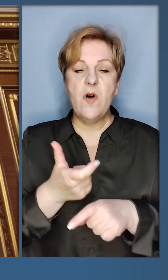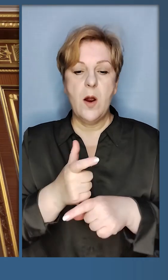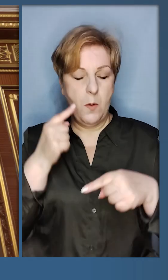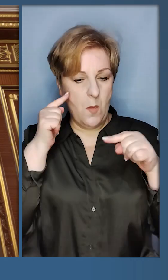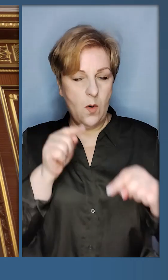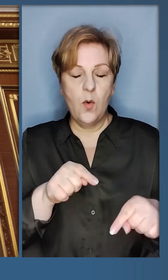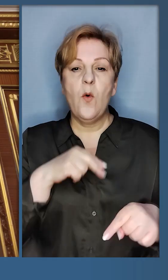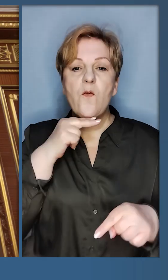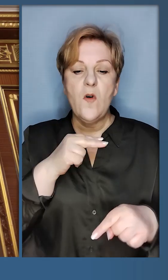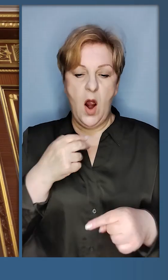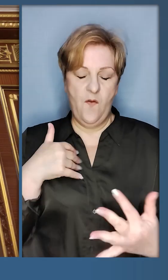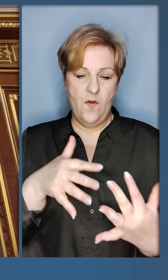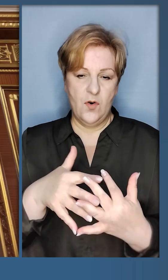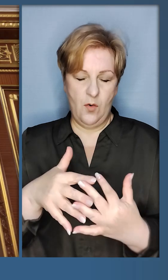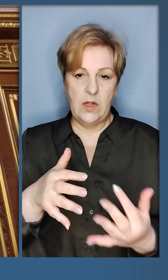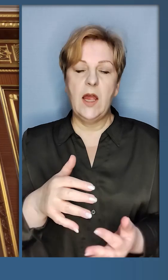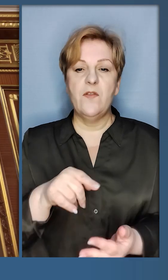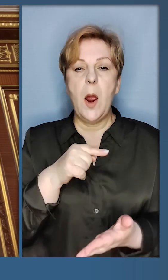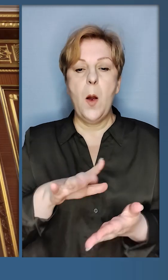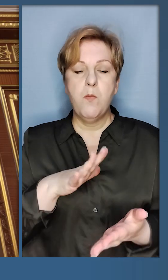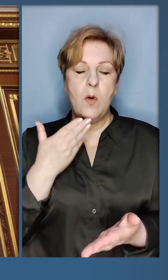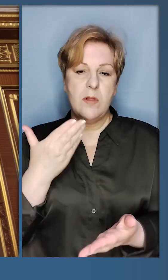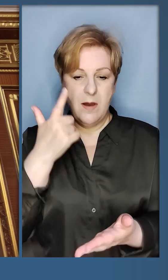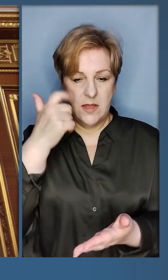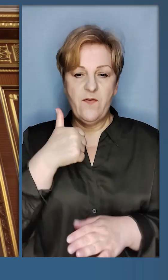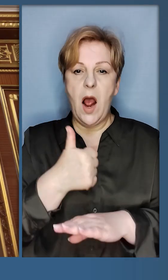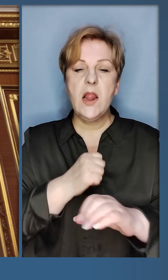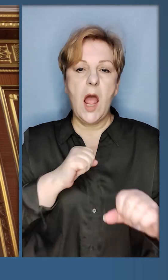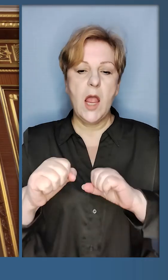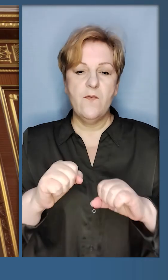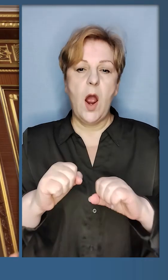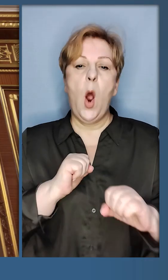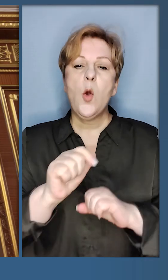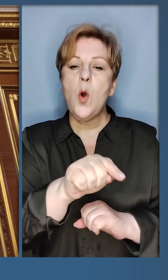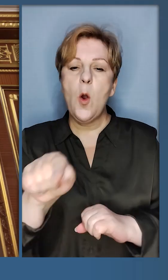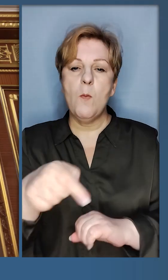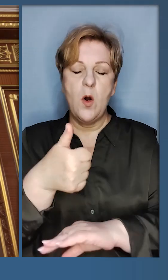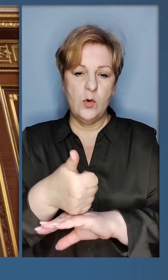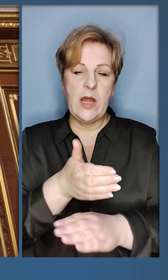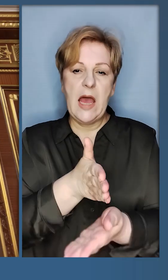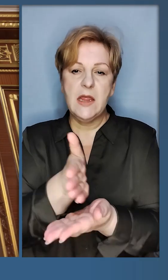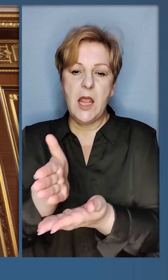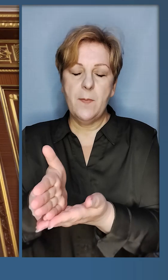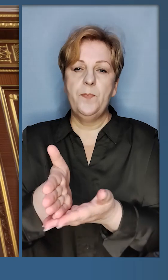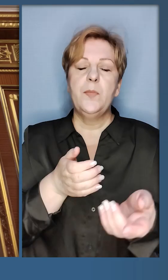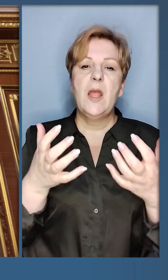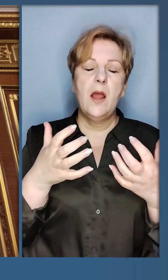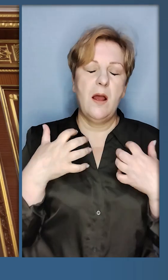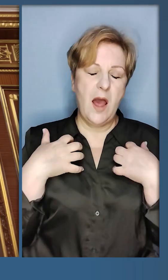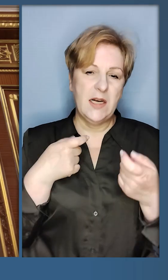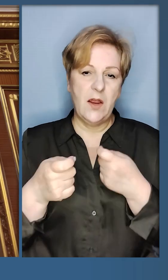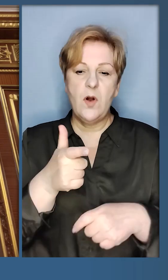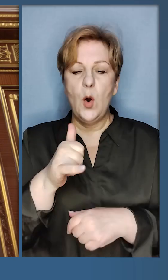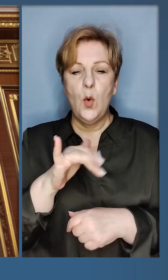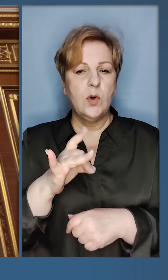до фронтових питань. Були доповіді головкома, командувачів основних напрямків, керівника ГУР,